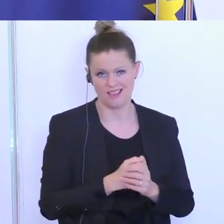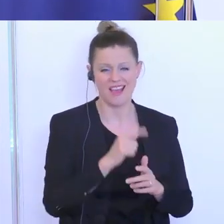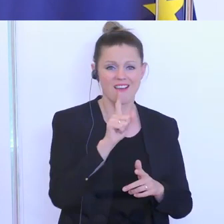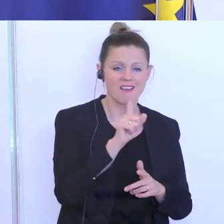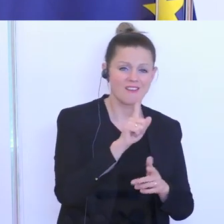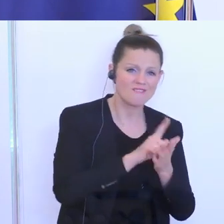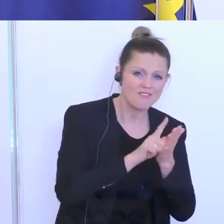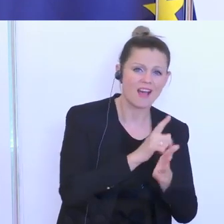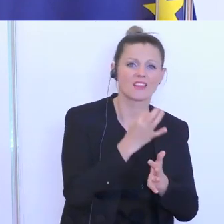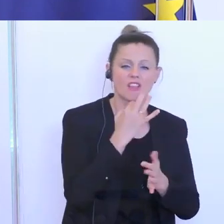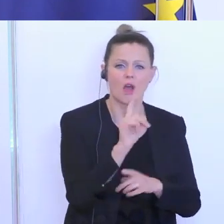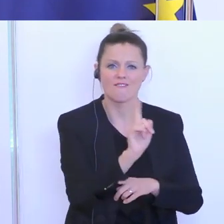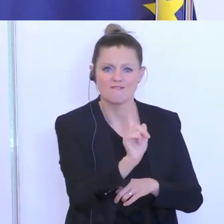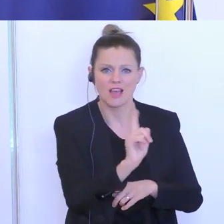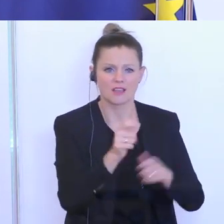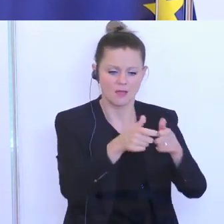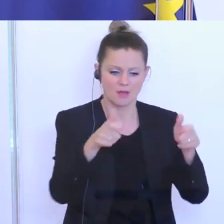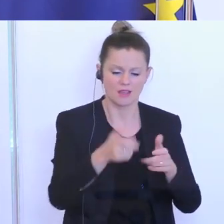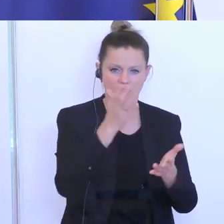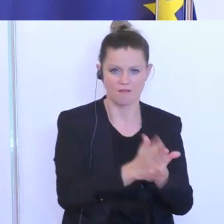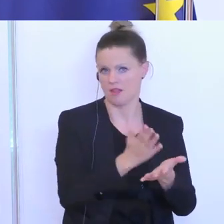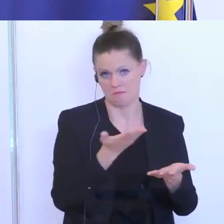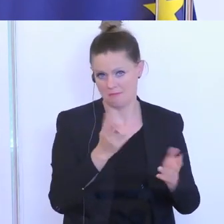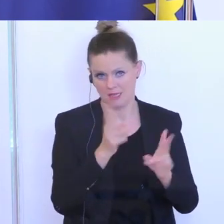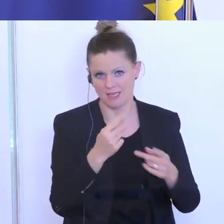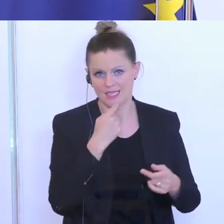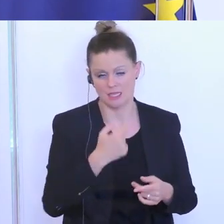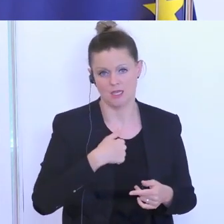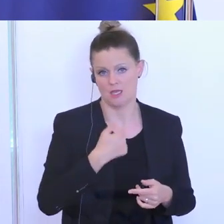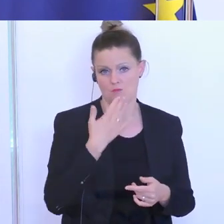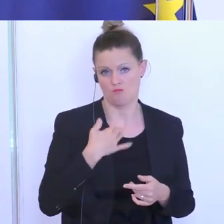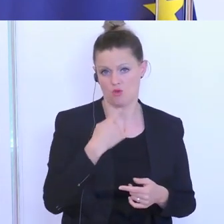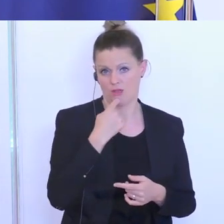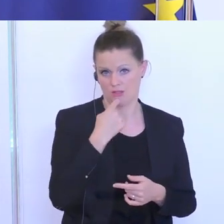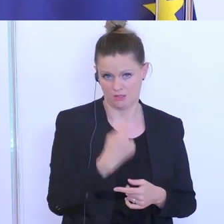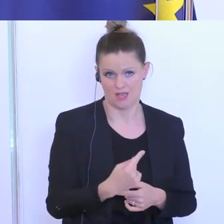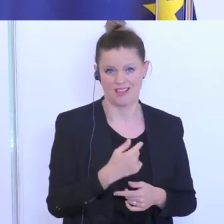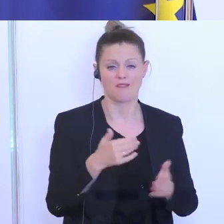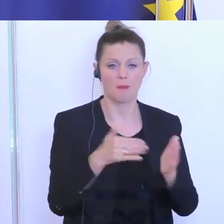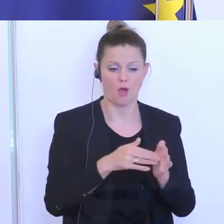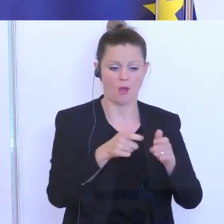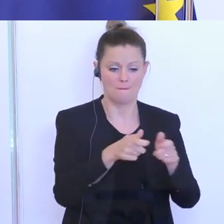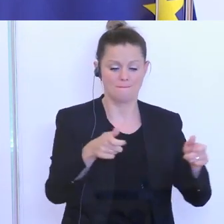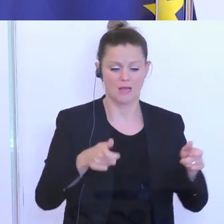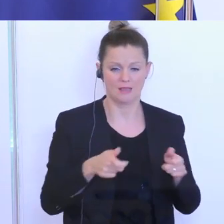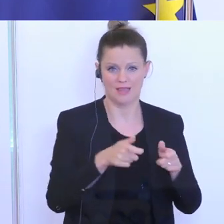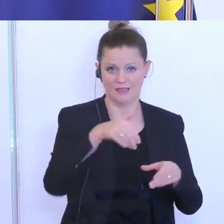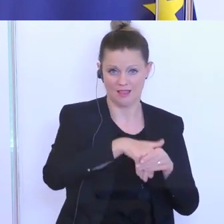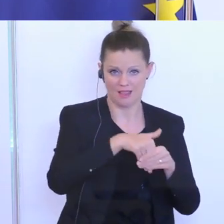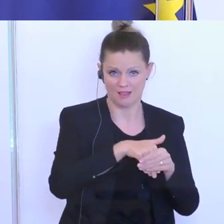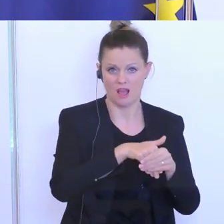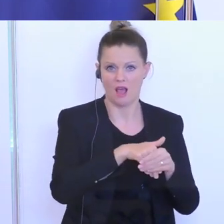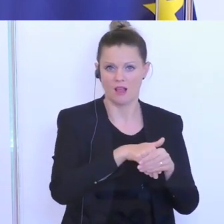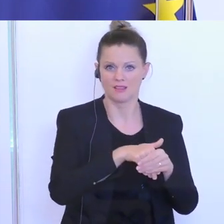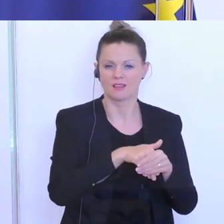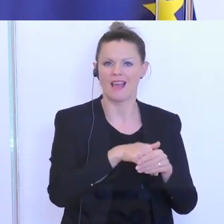Paket am Tisch liegen wird. Ich versuche es deutlich zu machen und dazu stehe ich auch. Wir brauchen ein Paket. Es geht nicht um einzelne